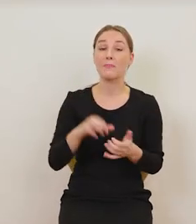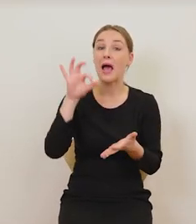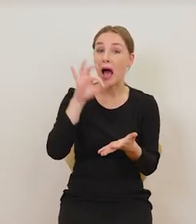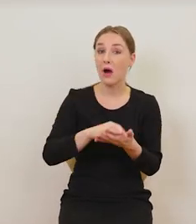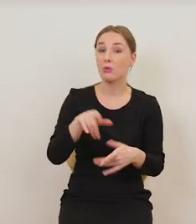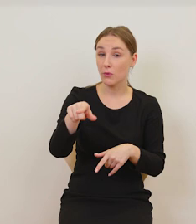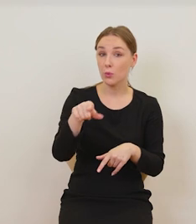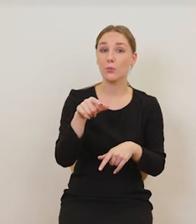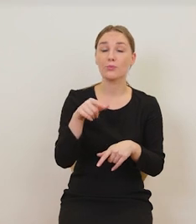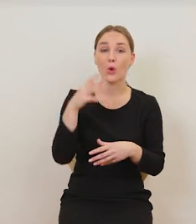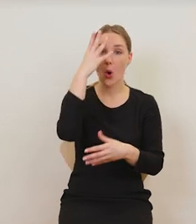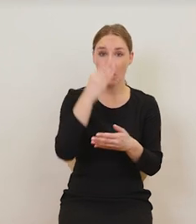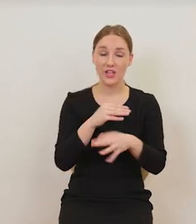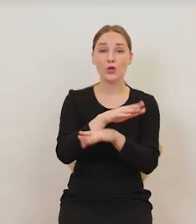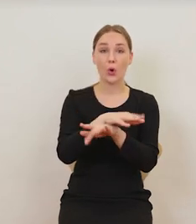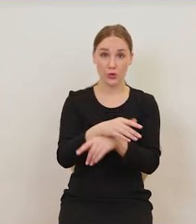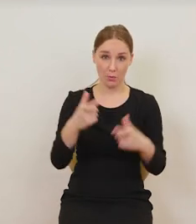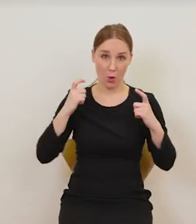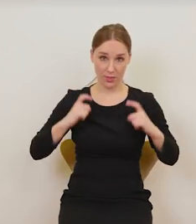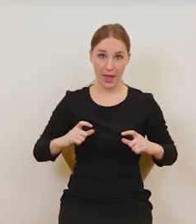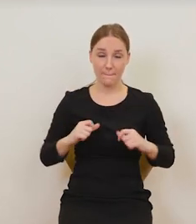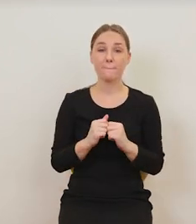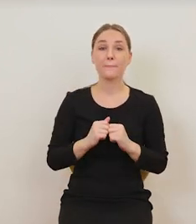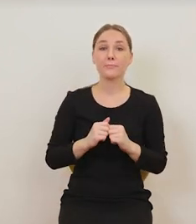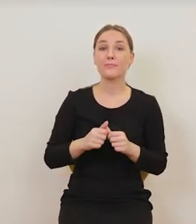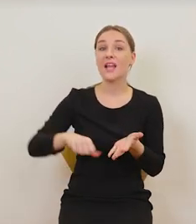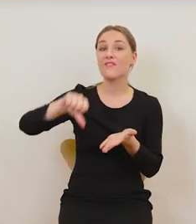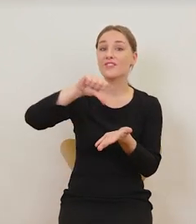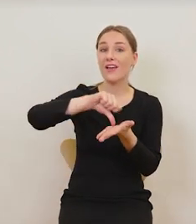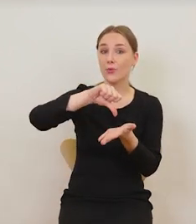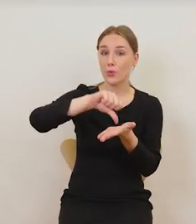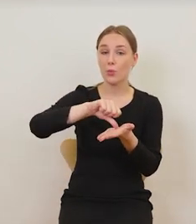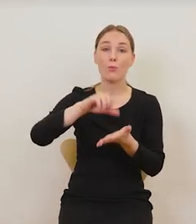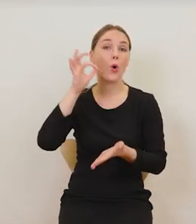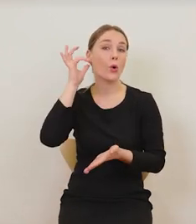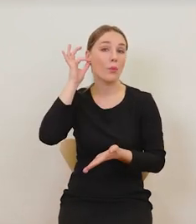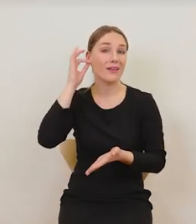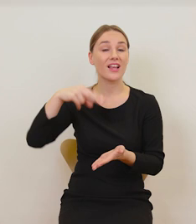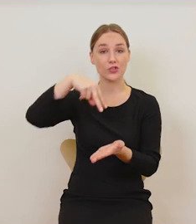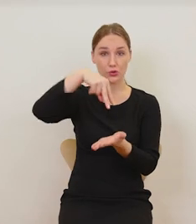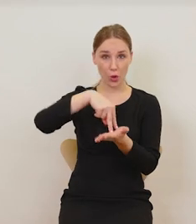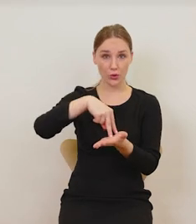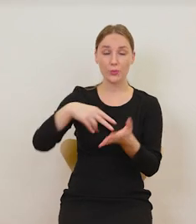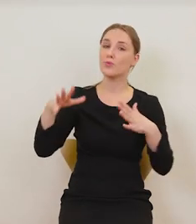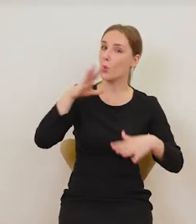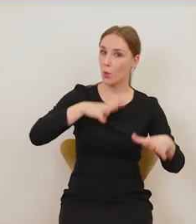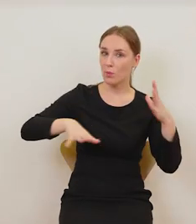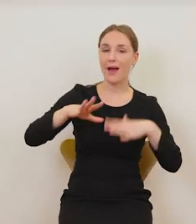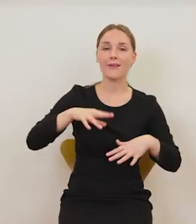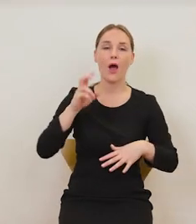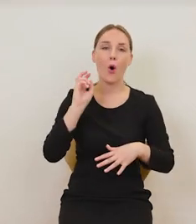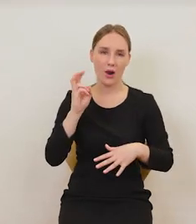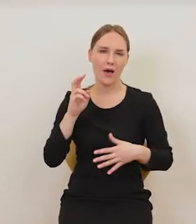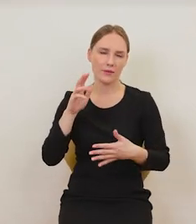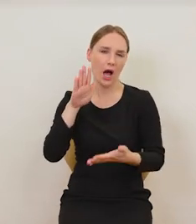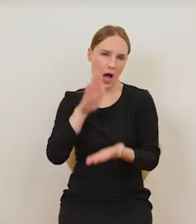gospody. W centrum tego obrazu jest stojąca kobieta ubrana po holendersku. Długa